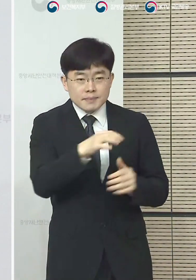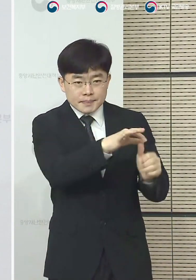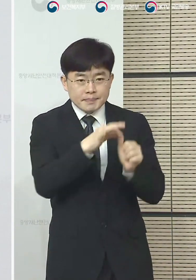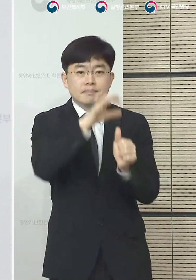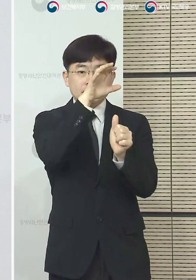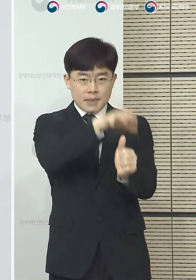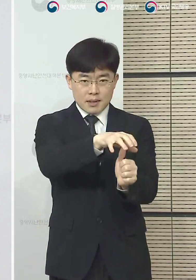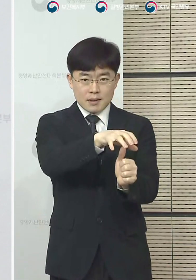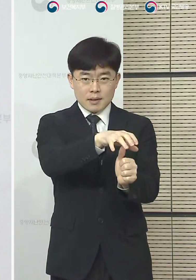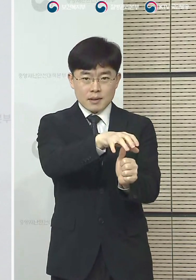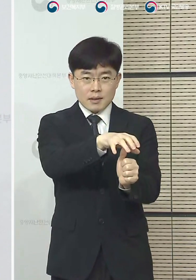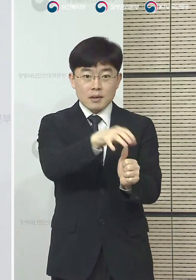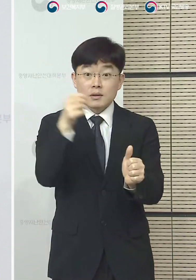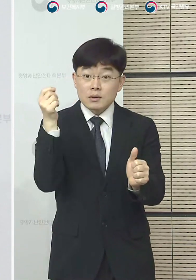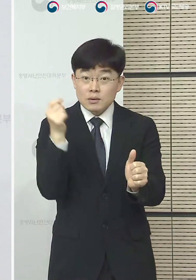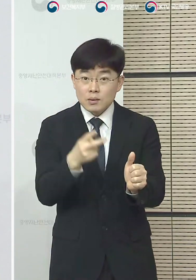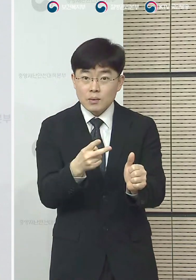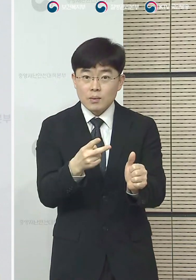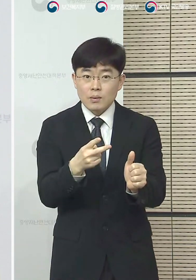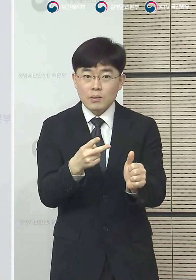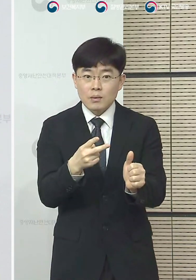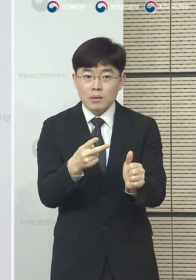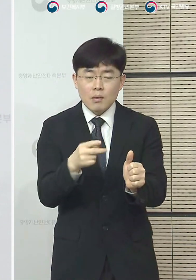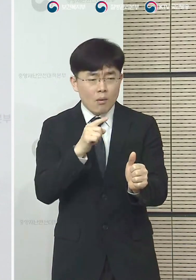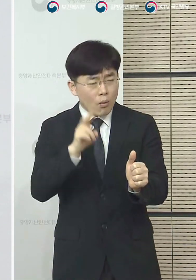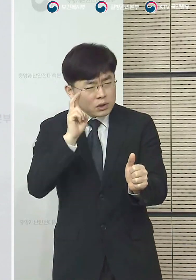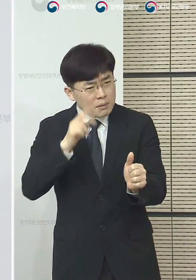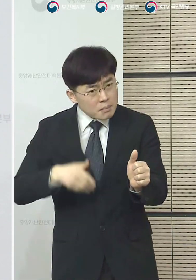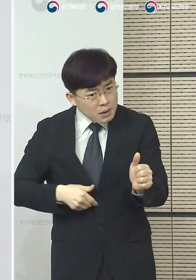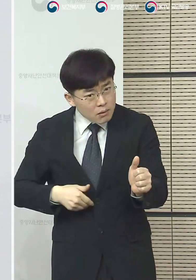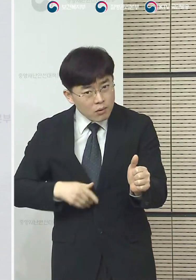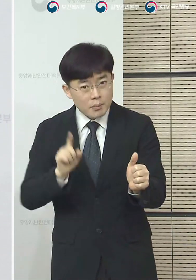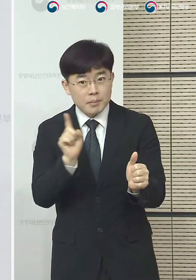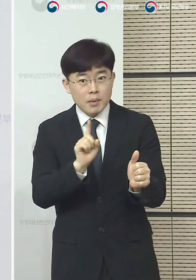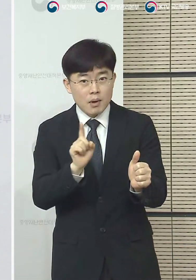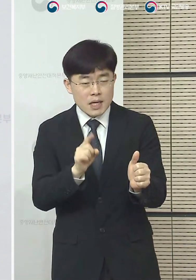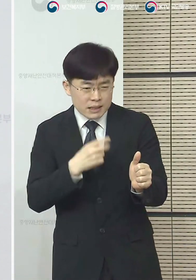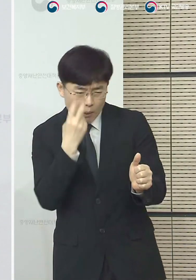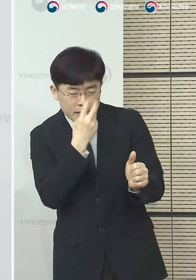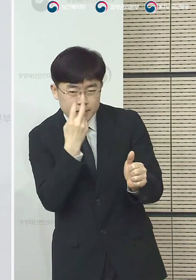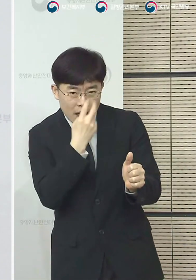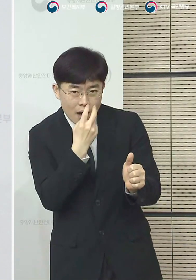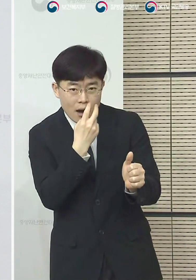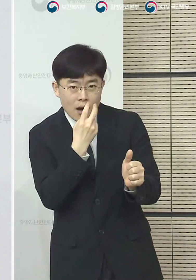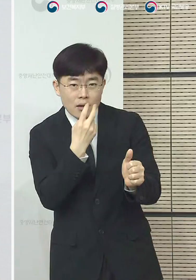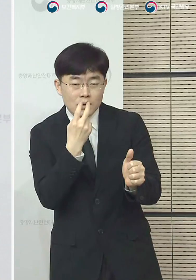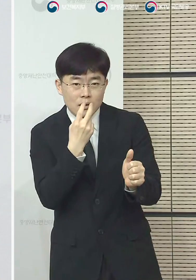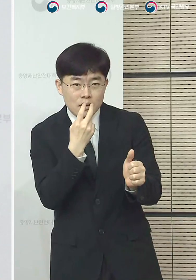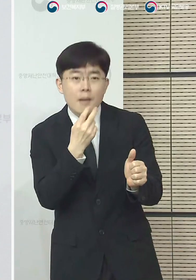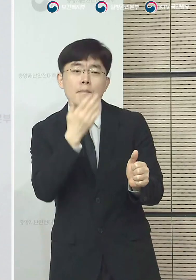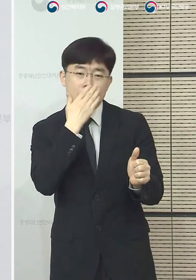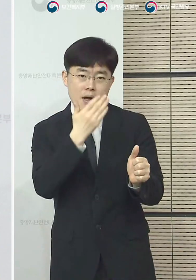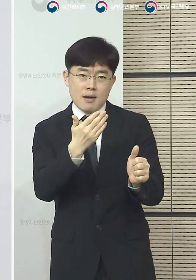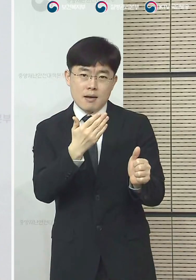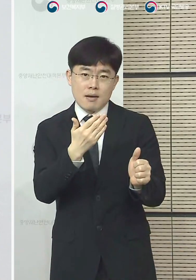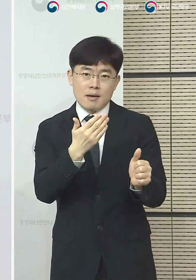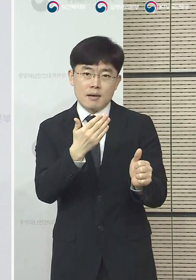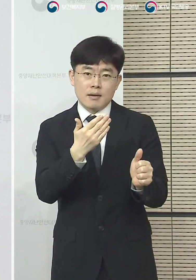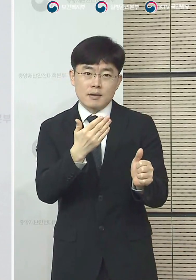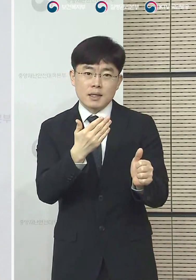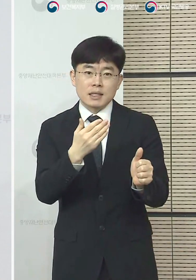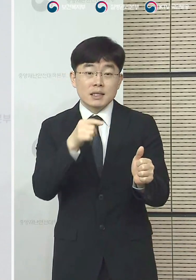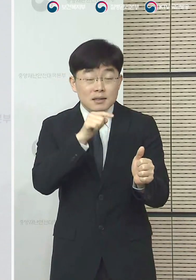상태에 들어가고 격리를 필요하다면 검사나 이러한 조치들을 취하게 되는